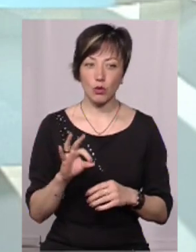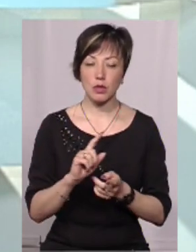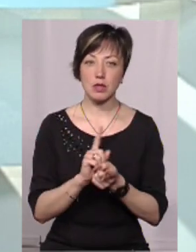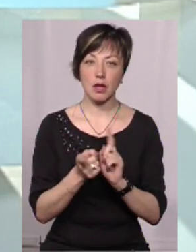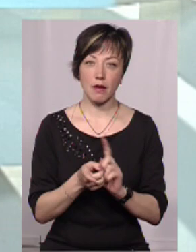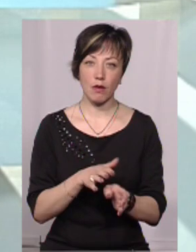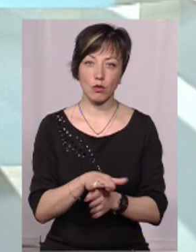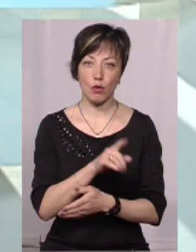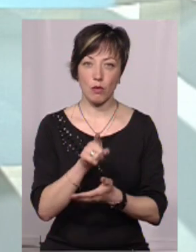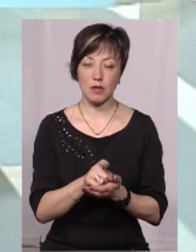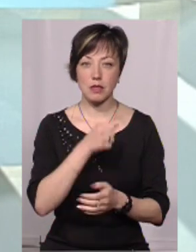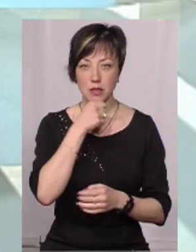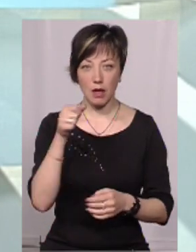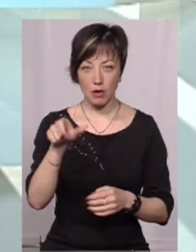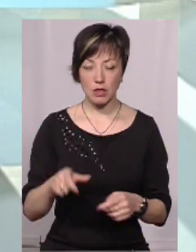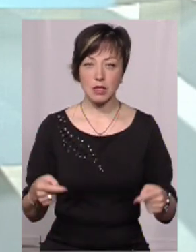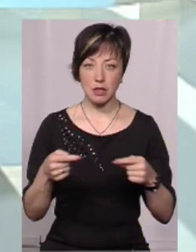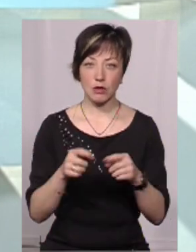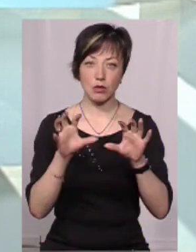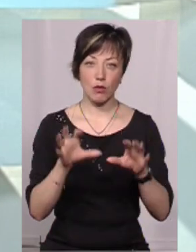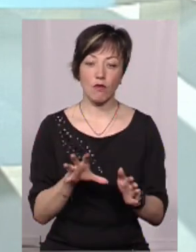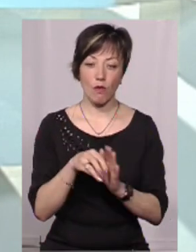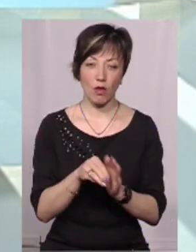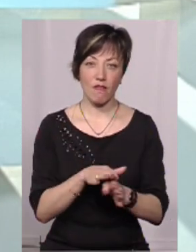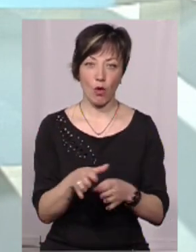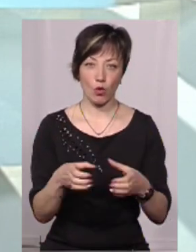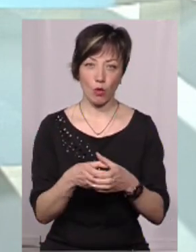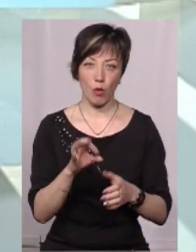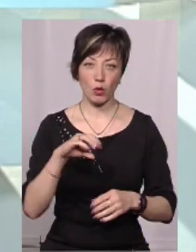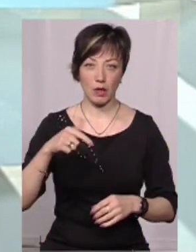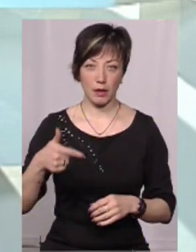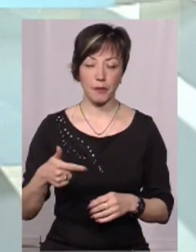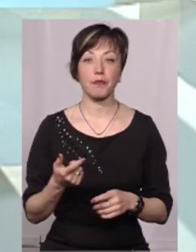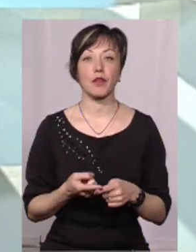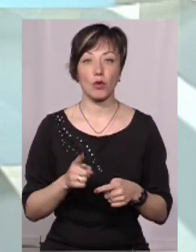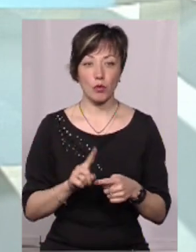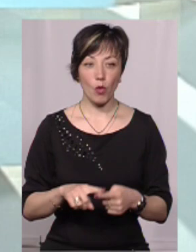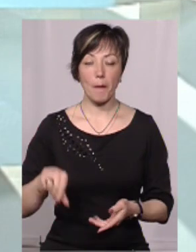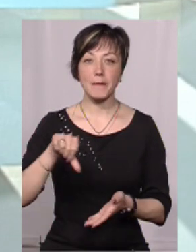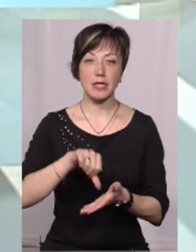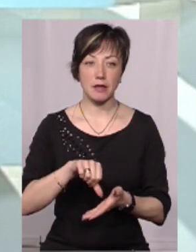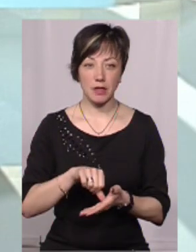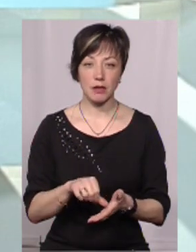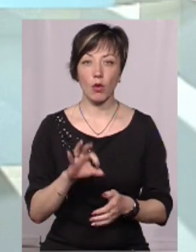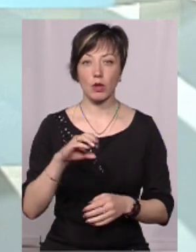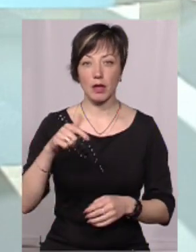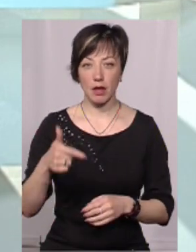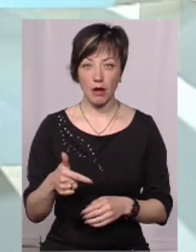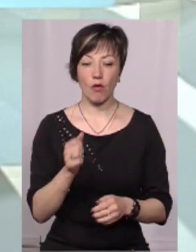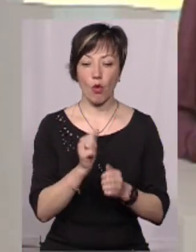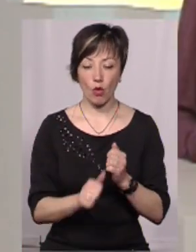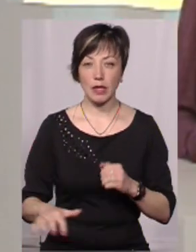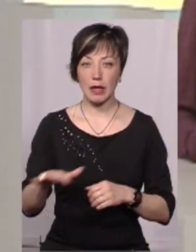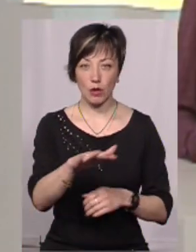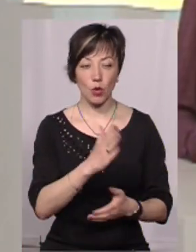стає виконуючий обов'язки старости, згідно закону, і знаходить виконком об'єднаної територіальної громади. Тому представництво в об'єднаній громаді